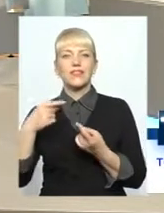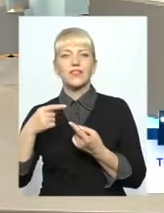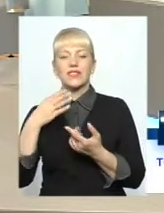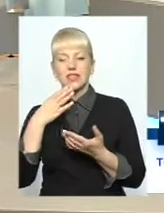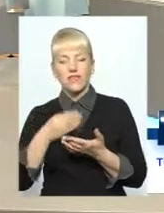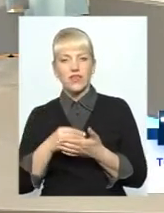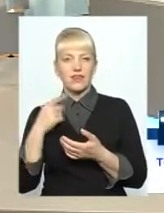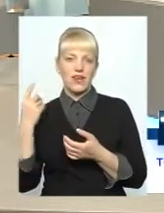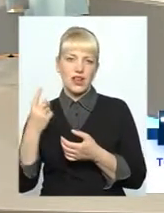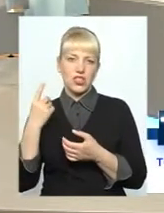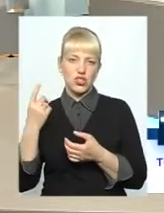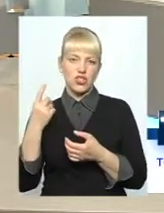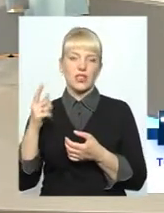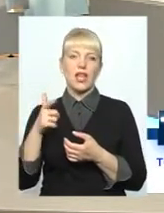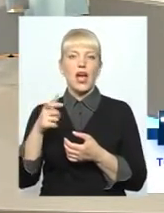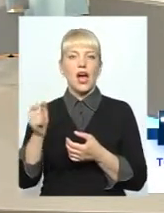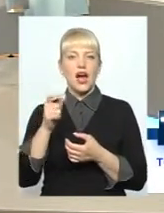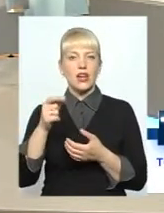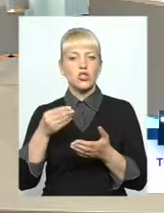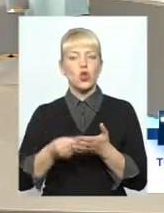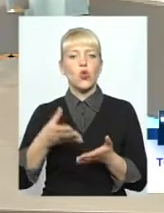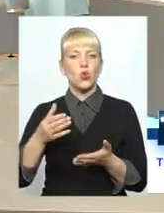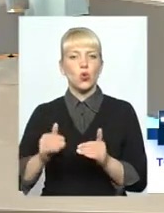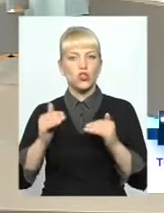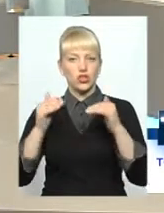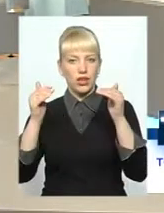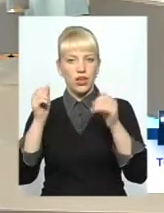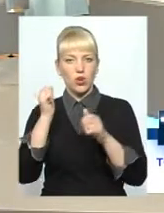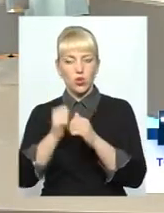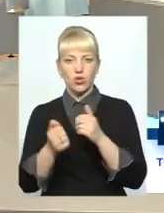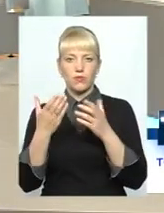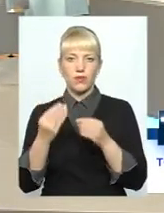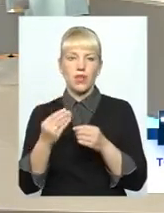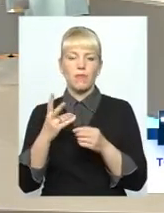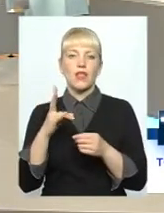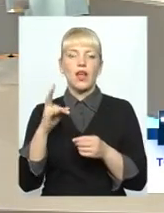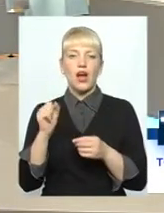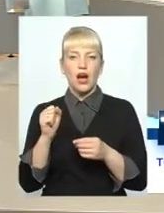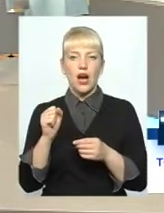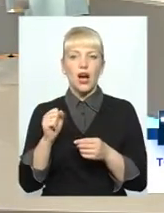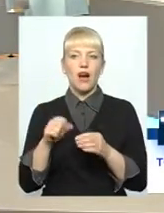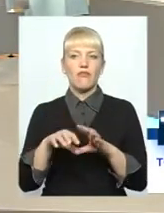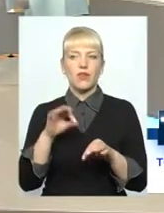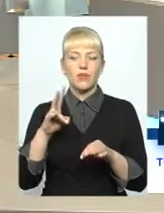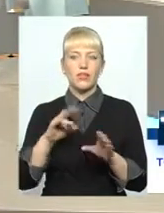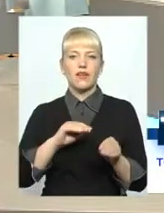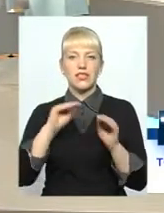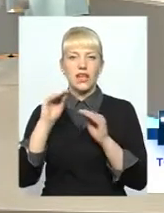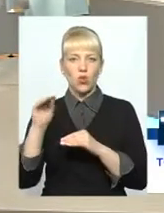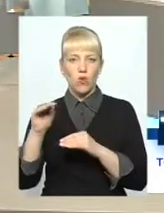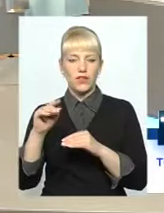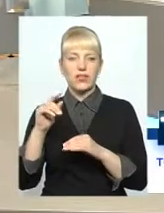лічильник. Газ доволі ще є з кожним днем, а нові вітрати на встановлення лічильника